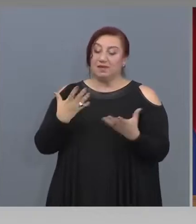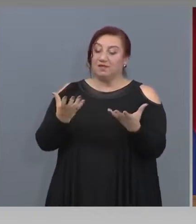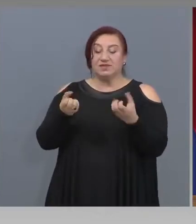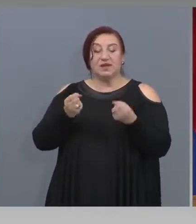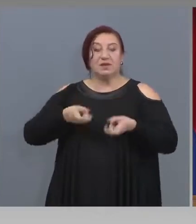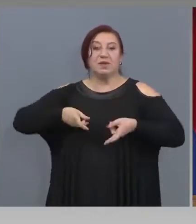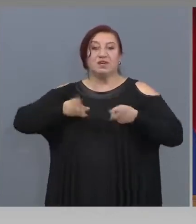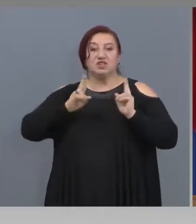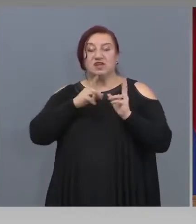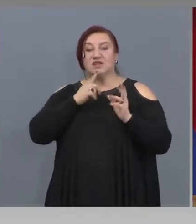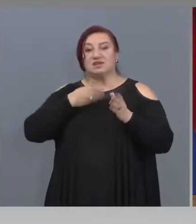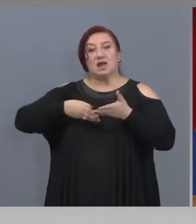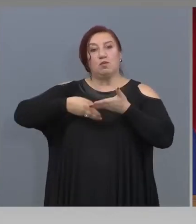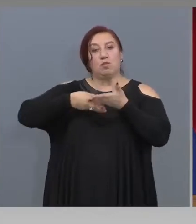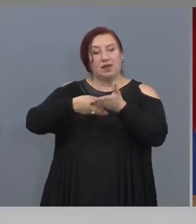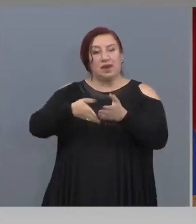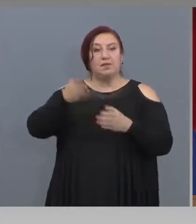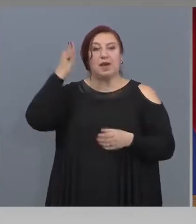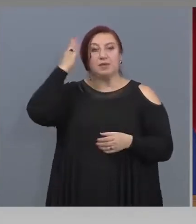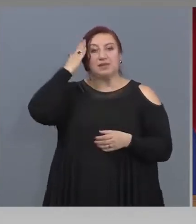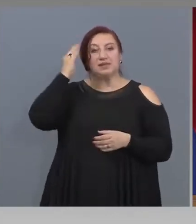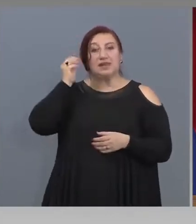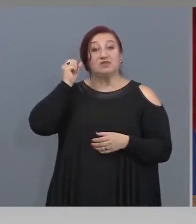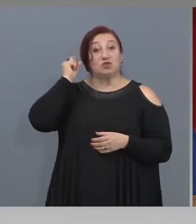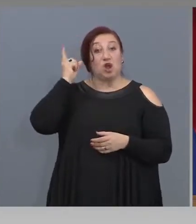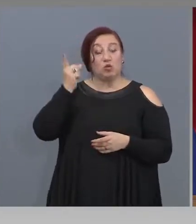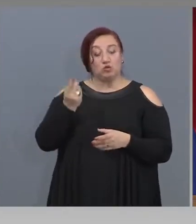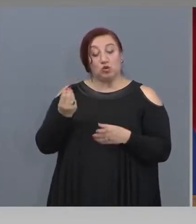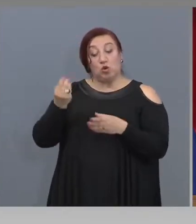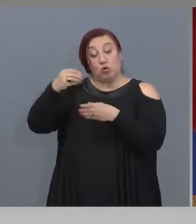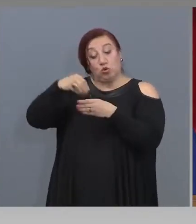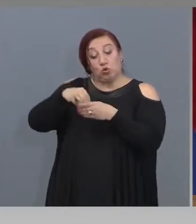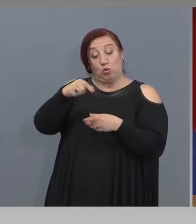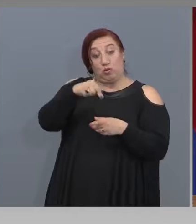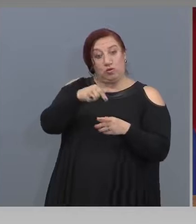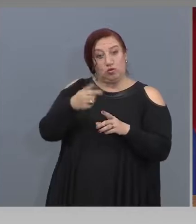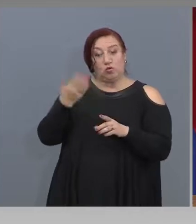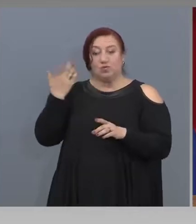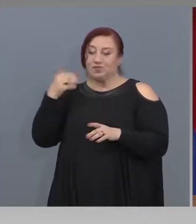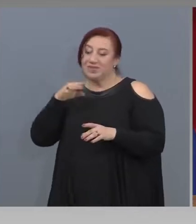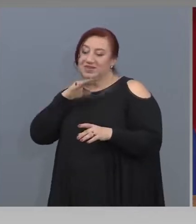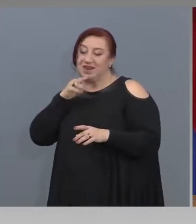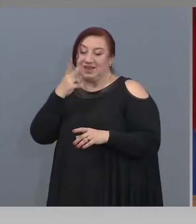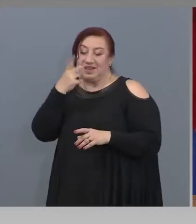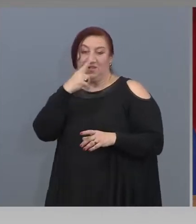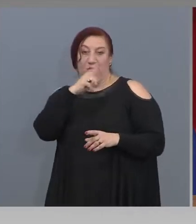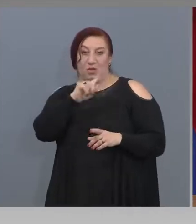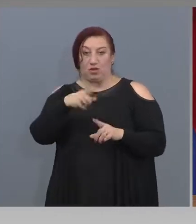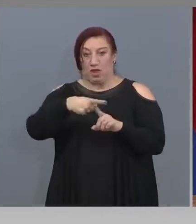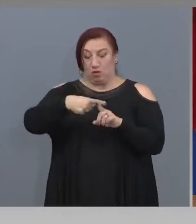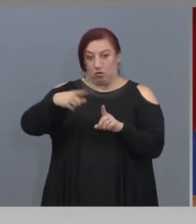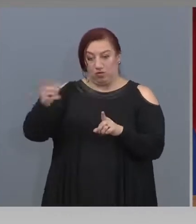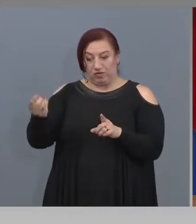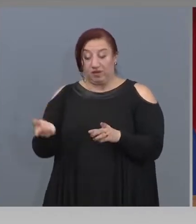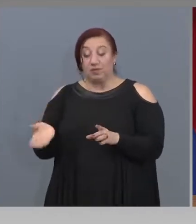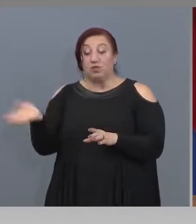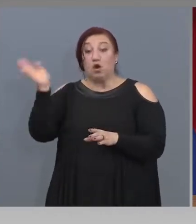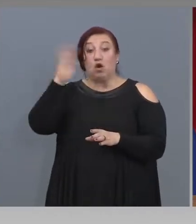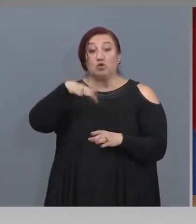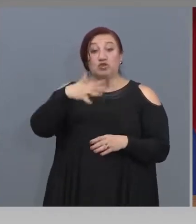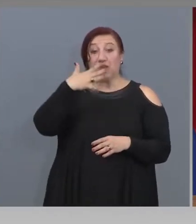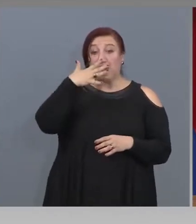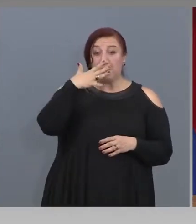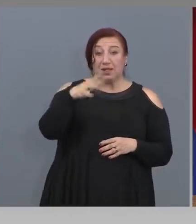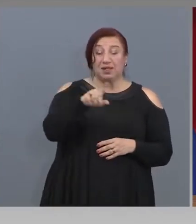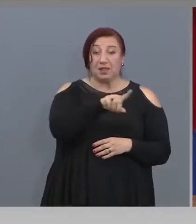Министерство на културата, допълнителна към досегашните 2 милиона и половина, още 5 милиона,